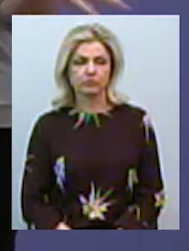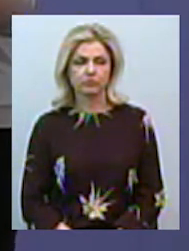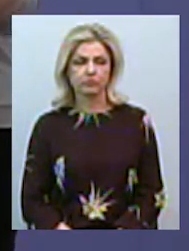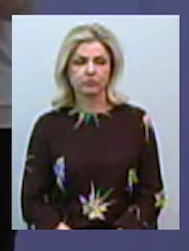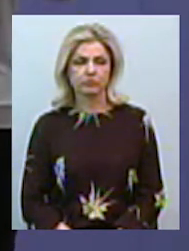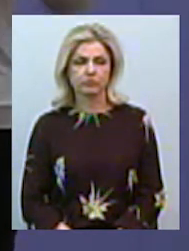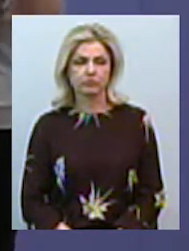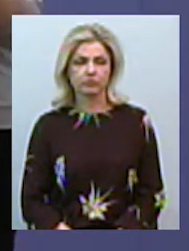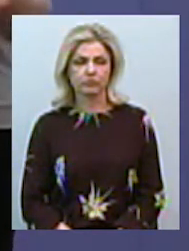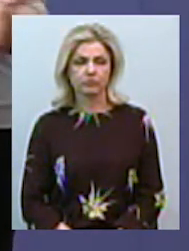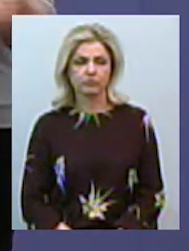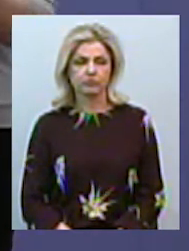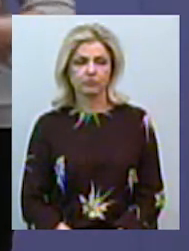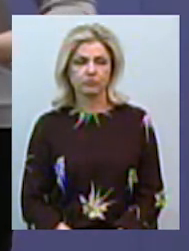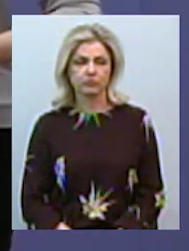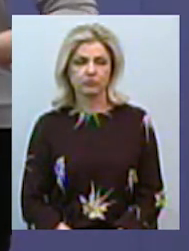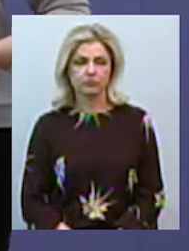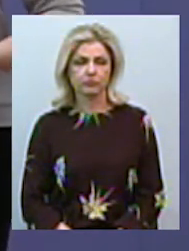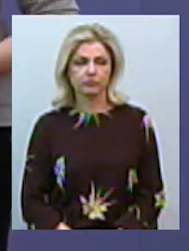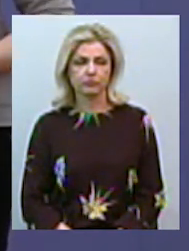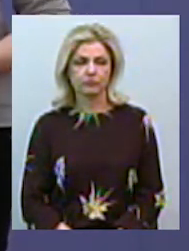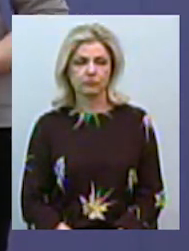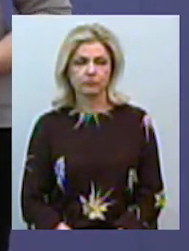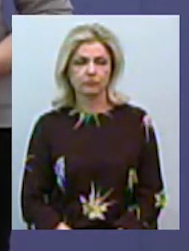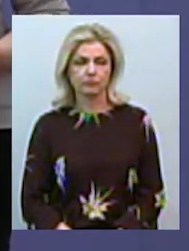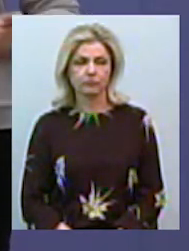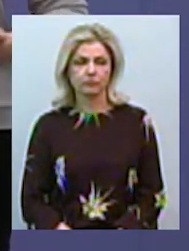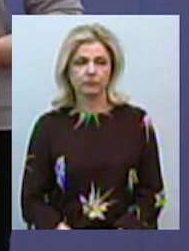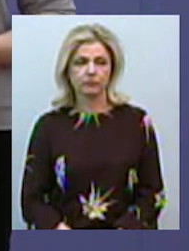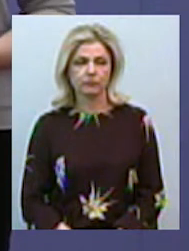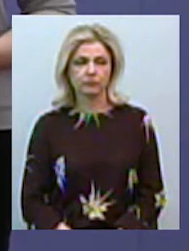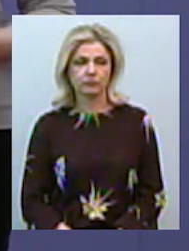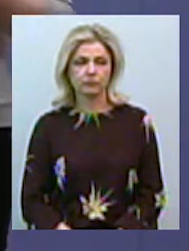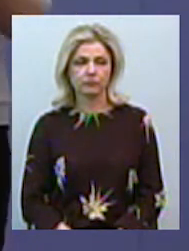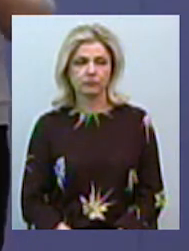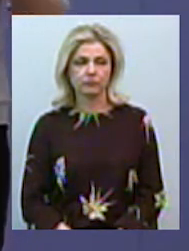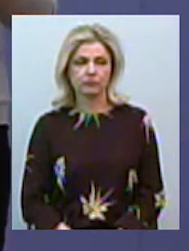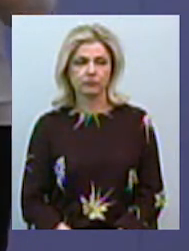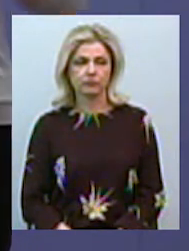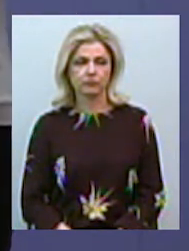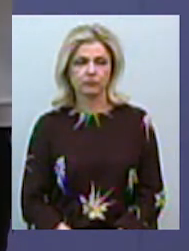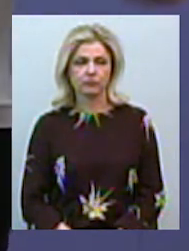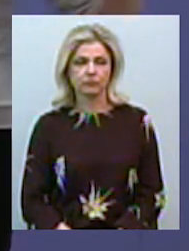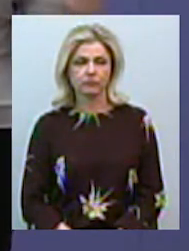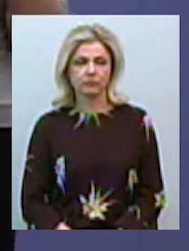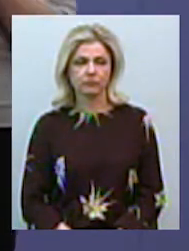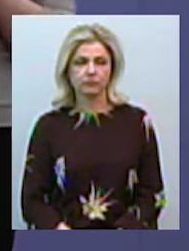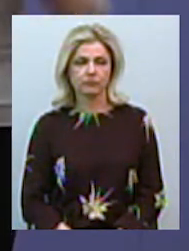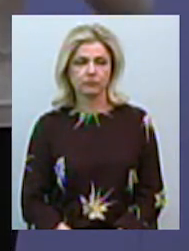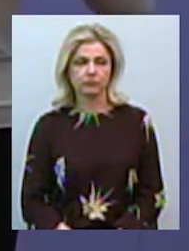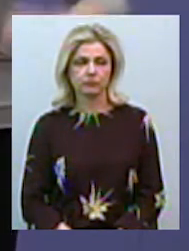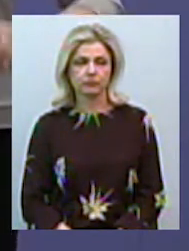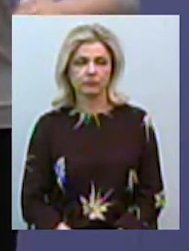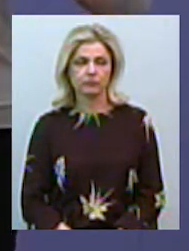спільний обов'язок. Це наші мами, це наші бабусі, це наші дідусі. Ми повинні їх ізолювати і зробити все можливе,